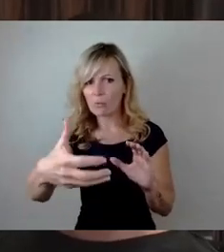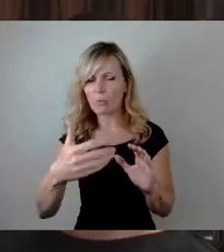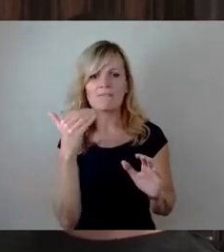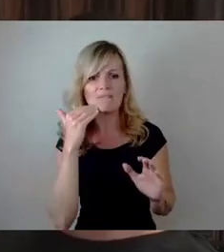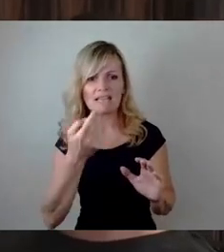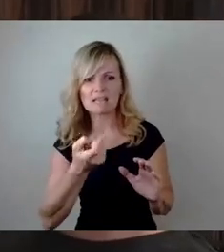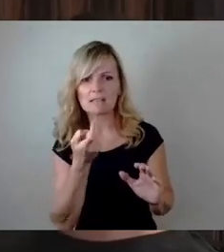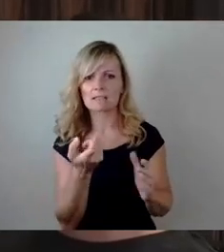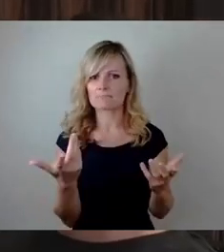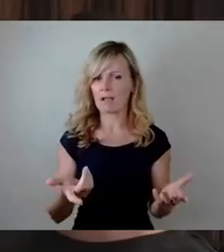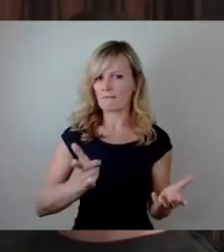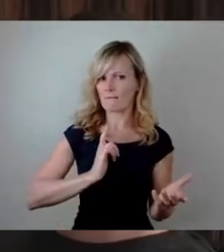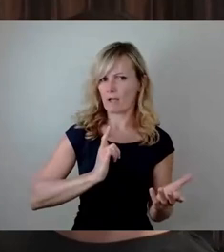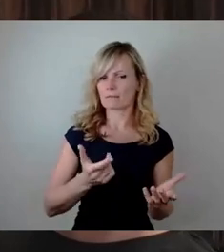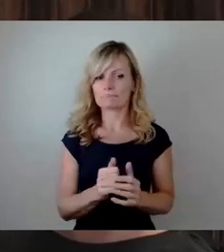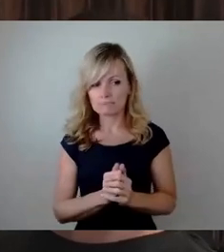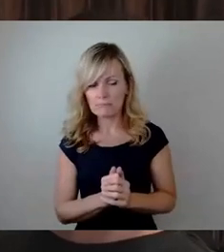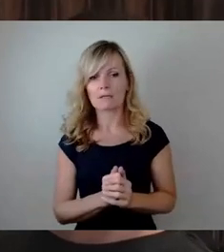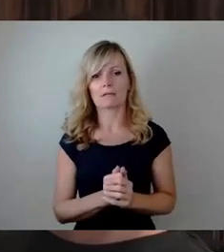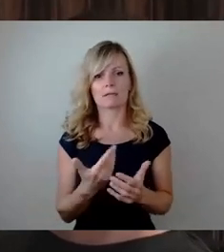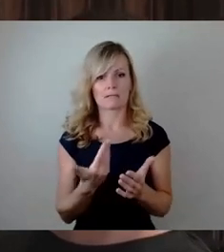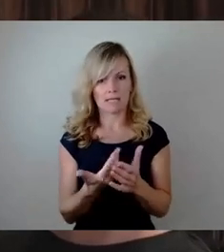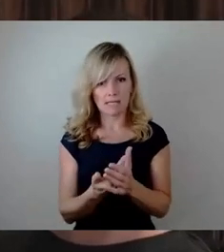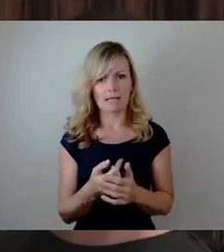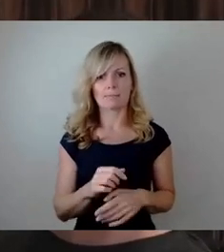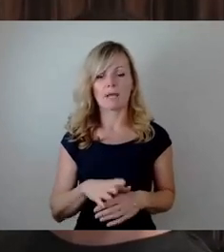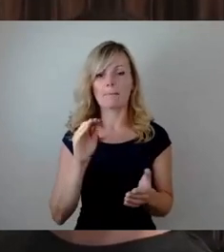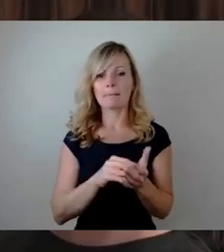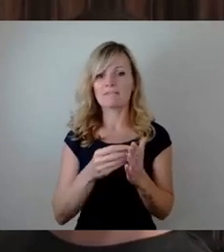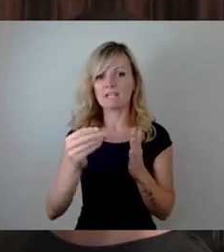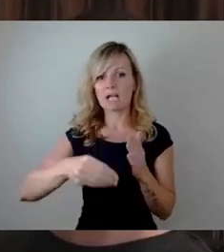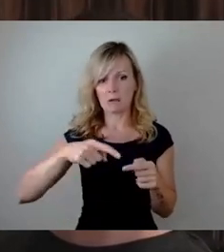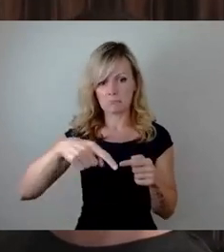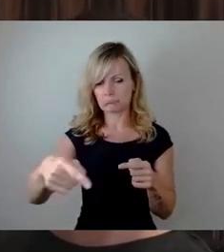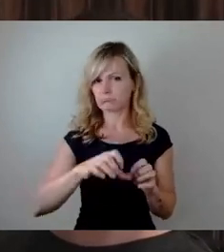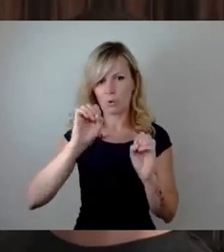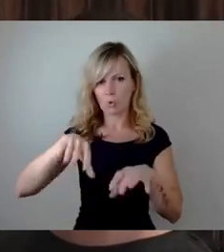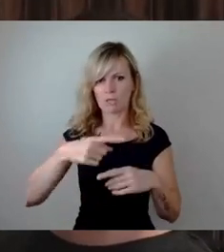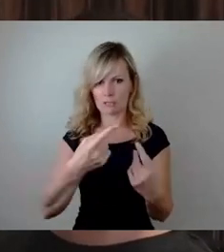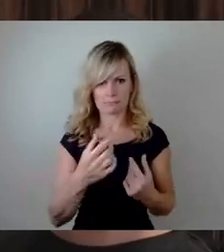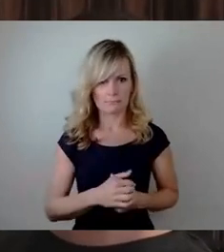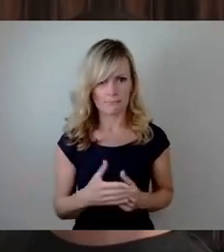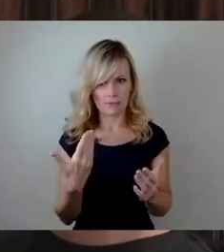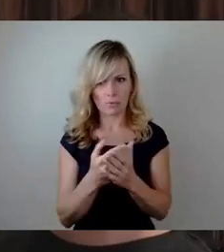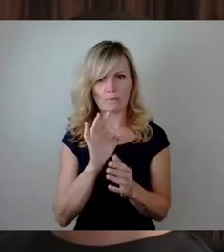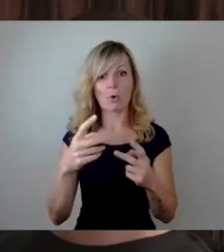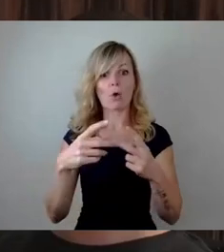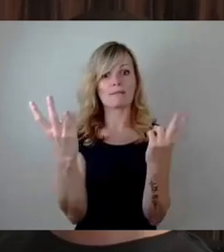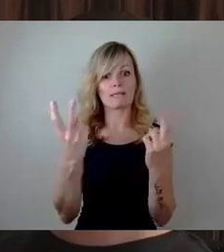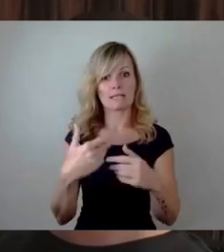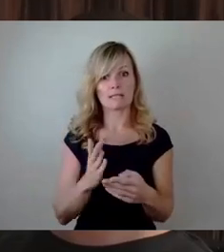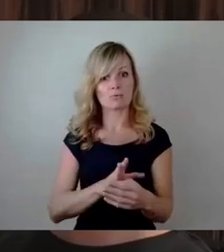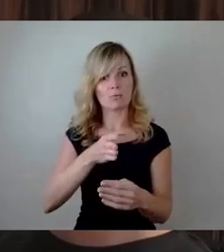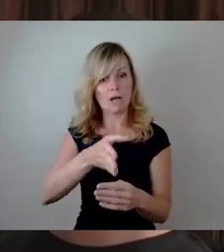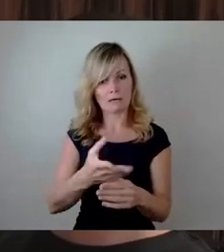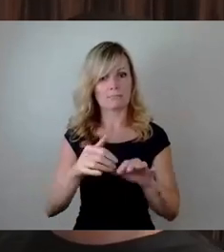gezwungen sehen, in näherer Zukunft beispielsweise ihre Mietverträge zu kündigen für die öffentlich zugänglichen Büros. Jetzt